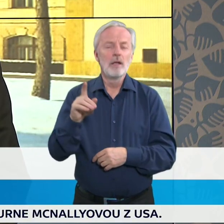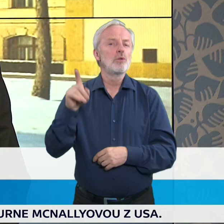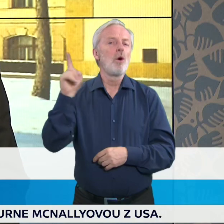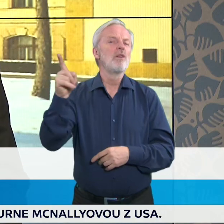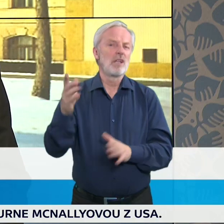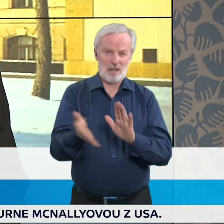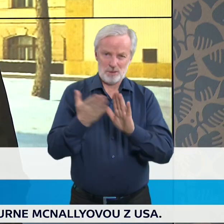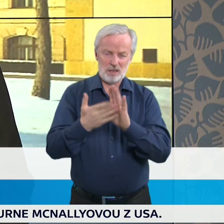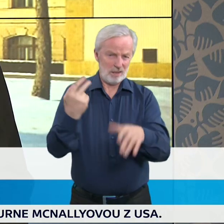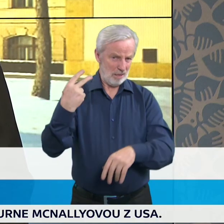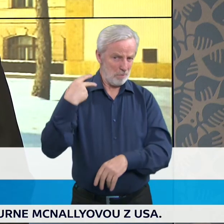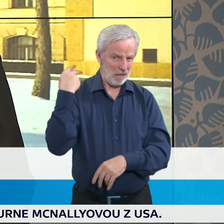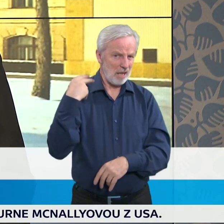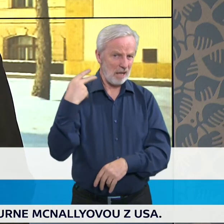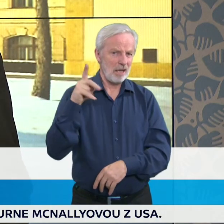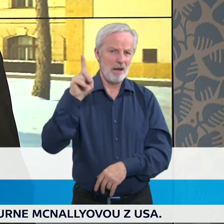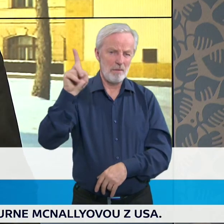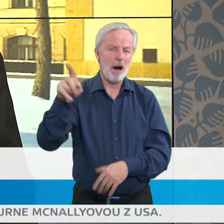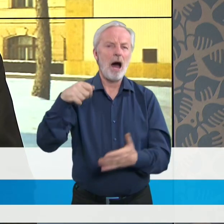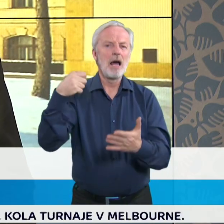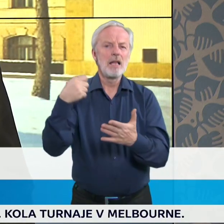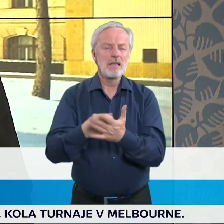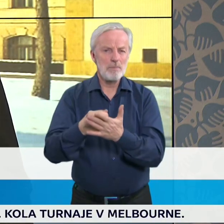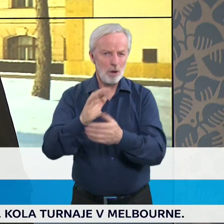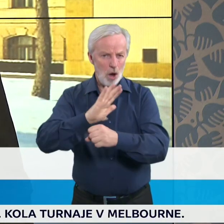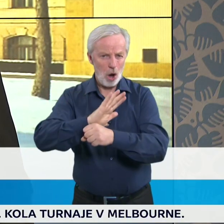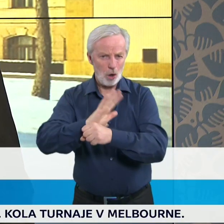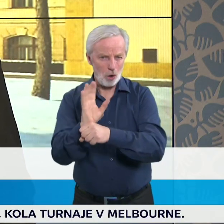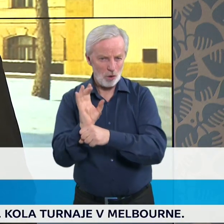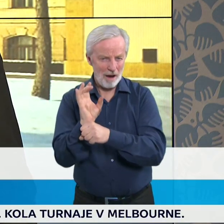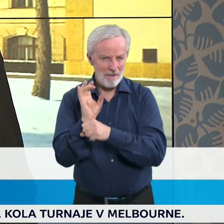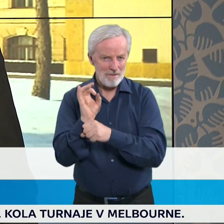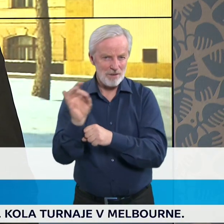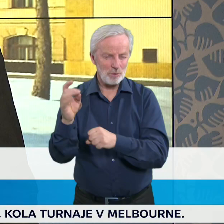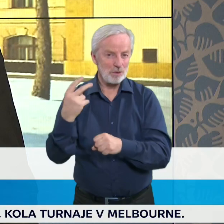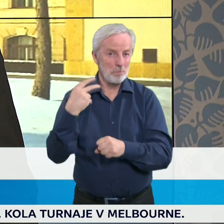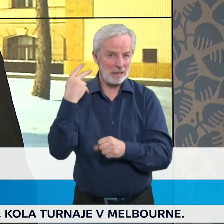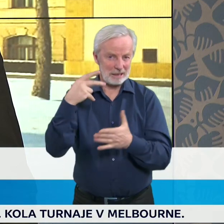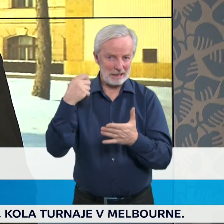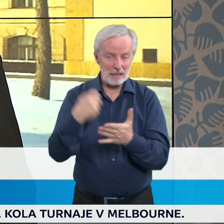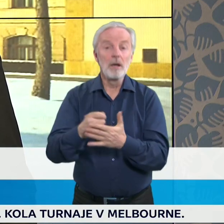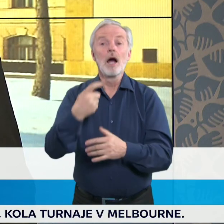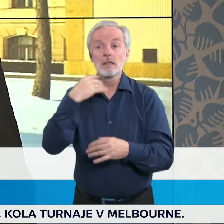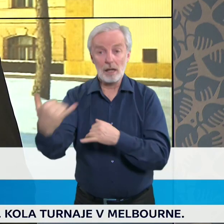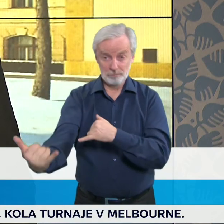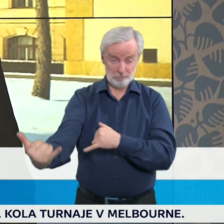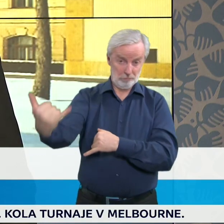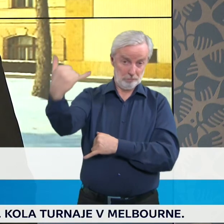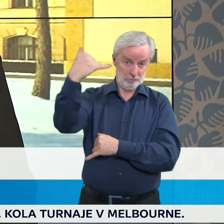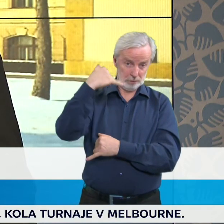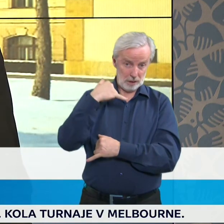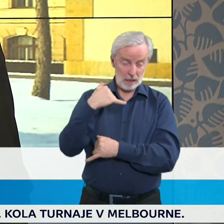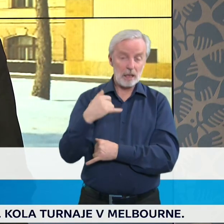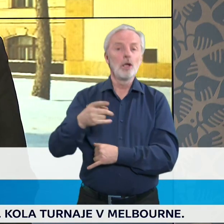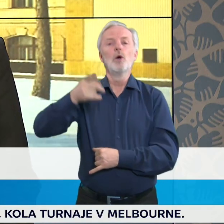a tudíž povinný test před cestou do České republiky, tomto případě pouze PCR